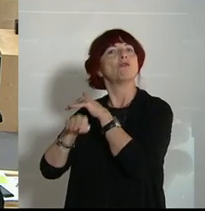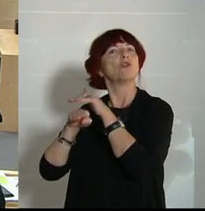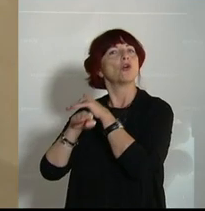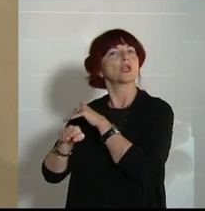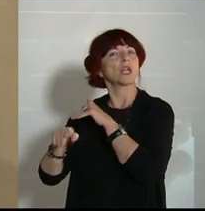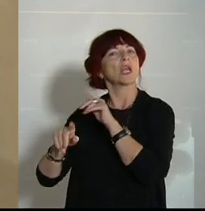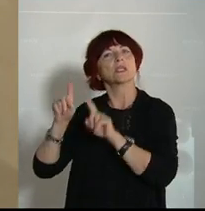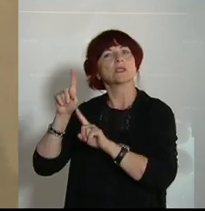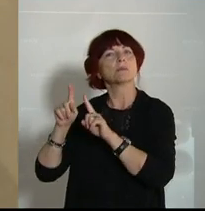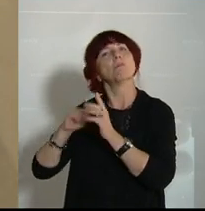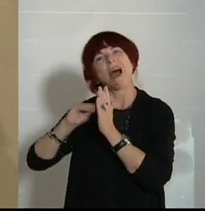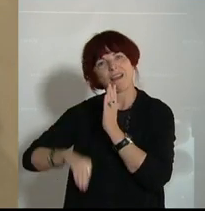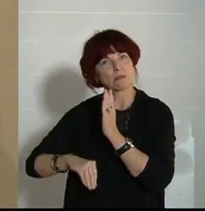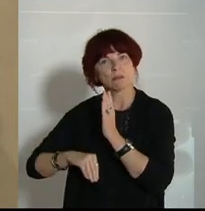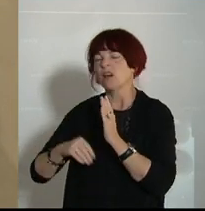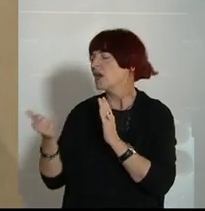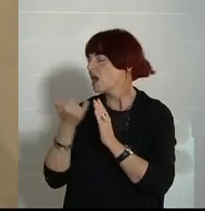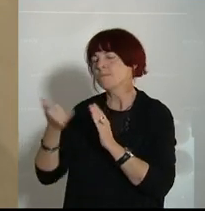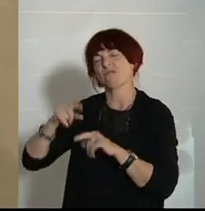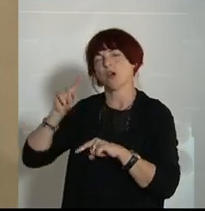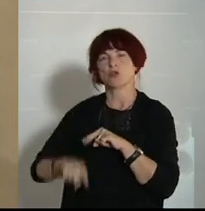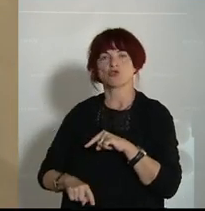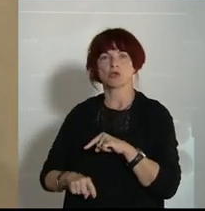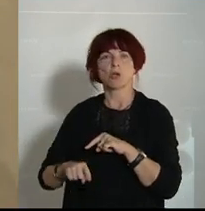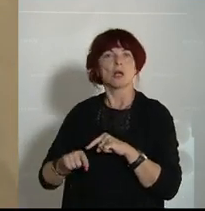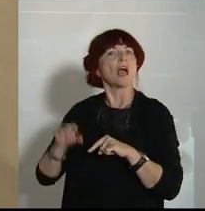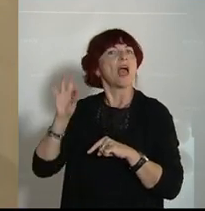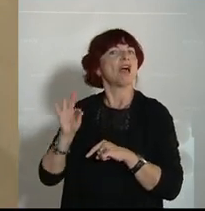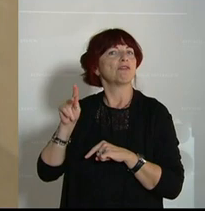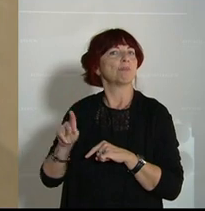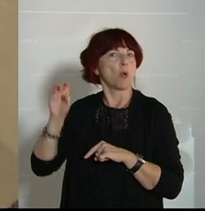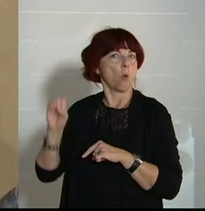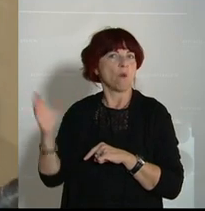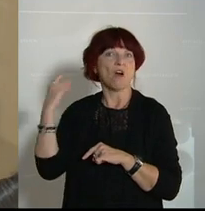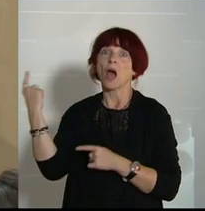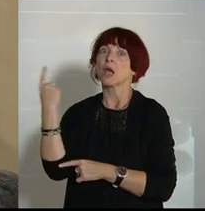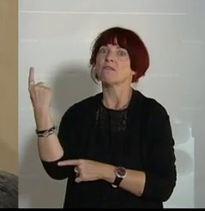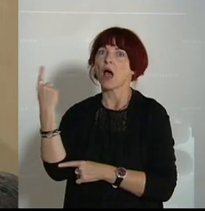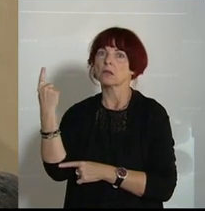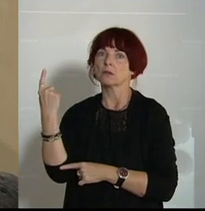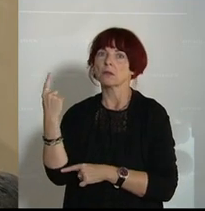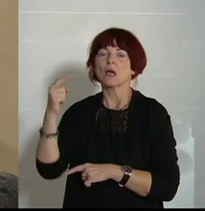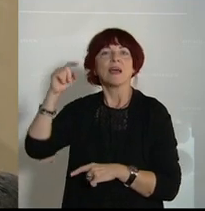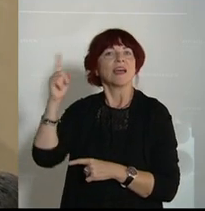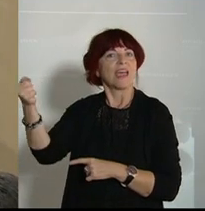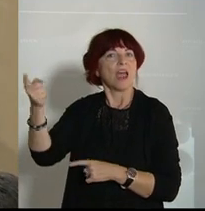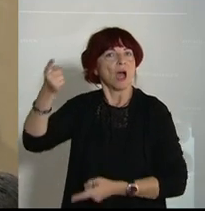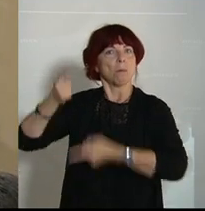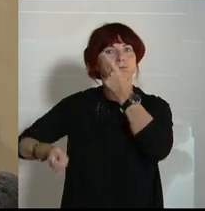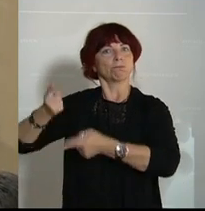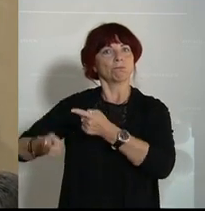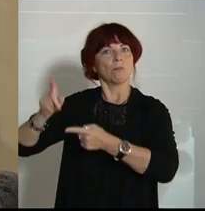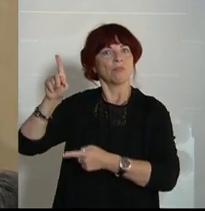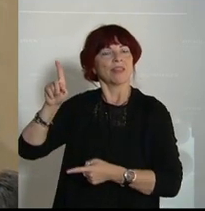falsch. Die FPÖ hat immer davor gewarnt und jetzt sehen wir, was wir davon haben, wenn wir mit einem Despoten wie Erdogan in der